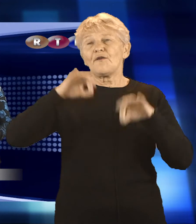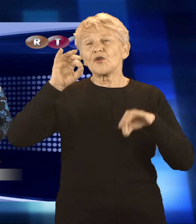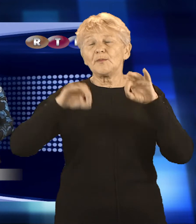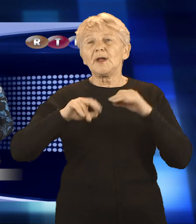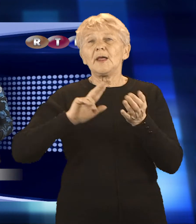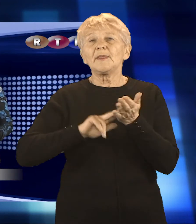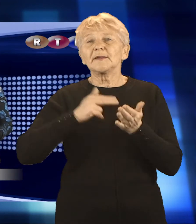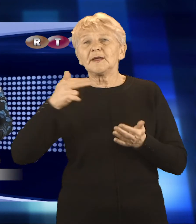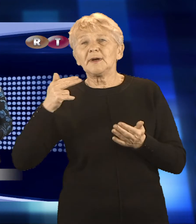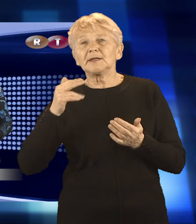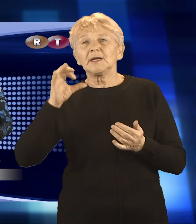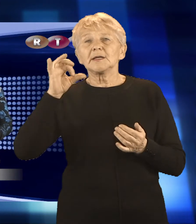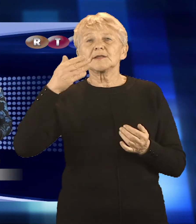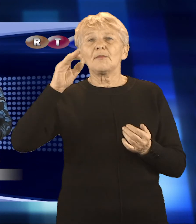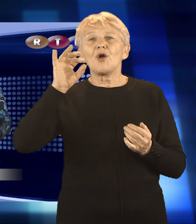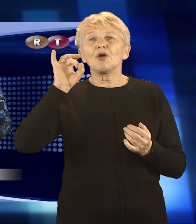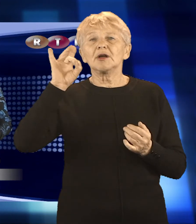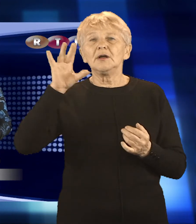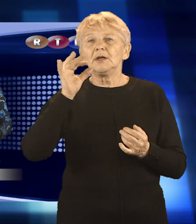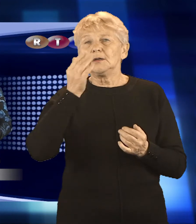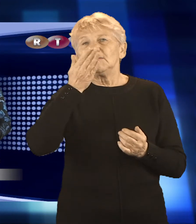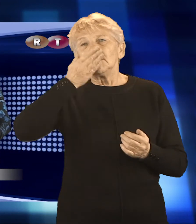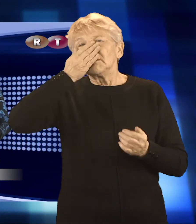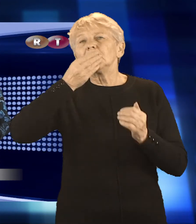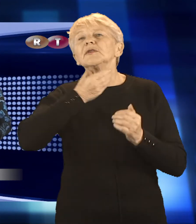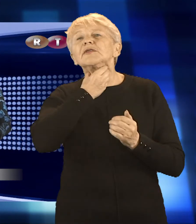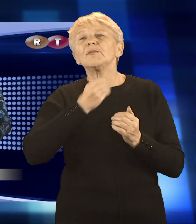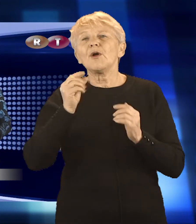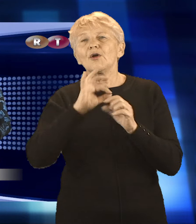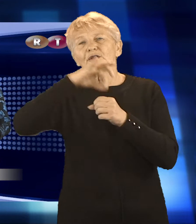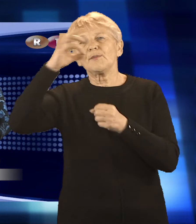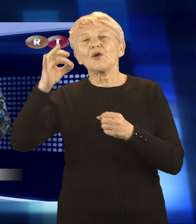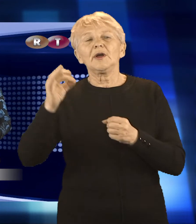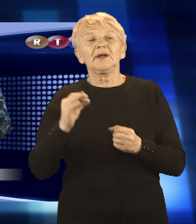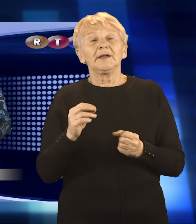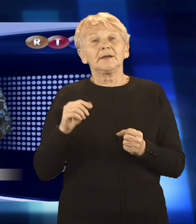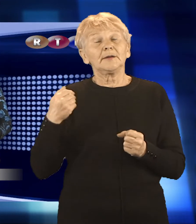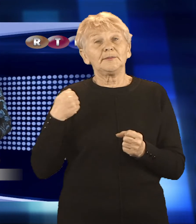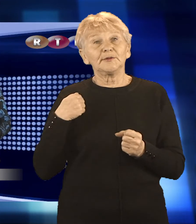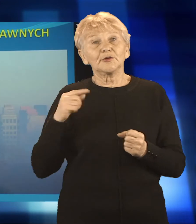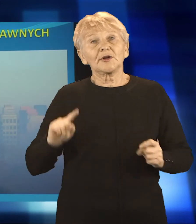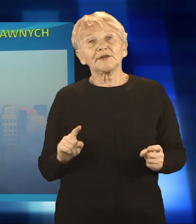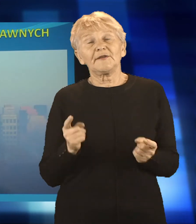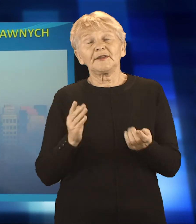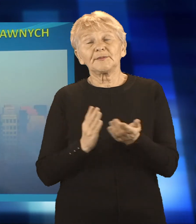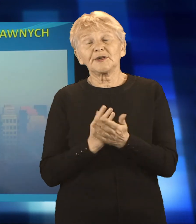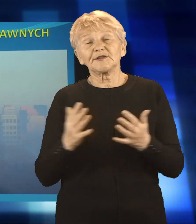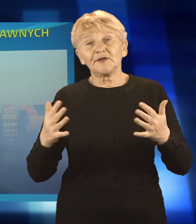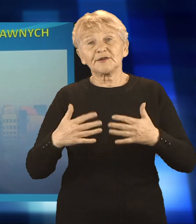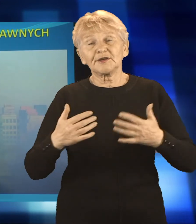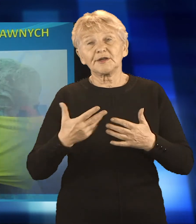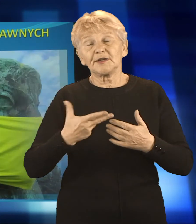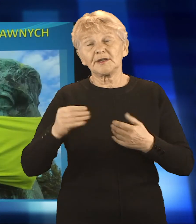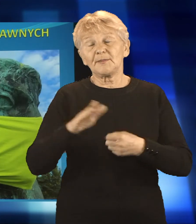Stowarzyszenie na Rzecz Integracji Podaj Rękę zorganizowało już 15. Forum Osób Niepełnosprawnych. Tematem